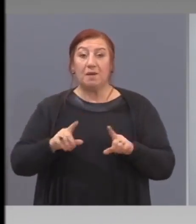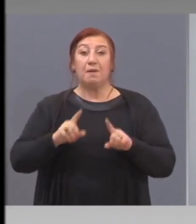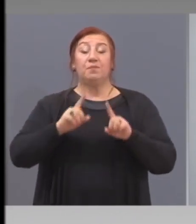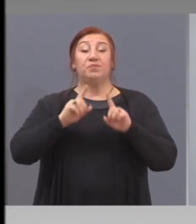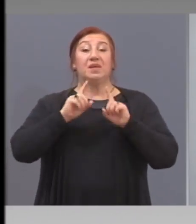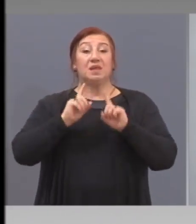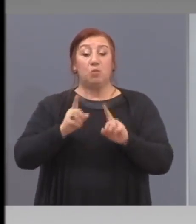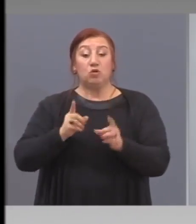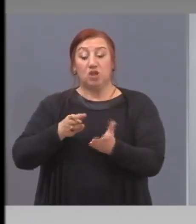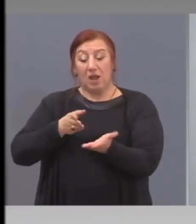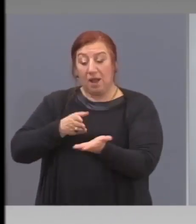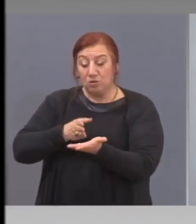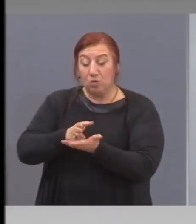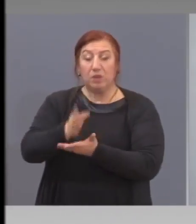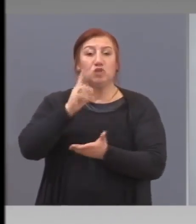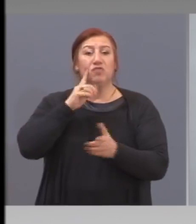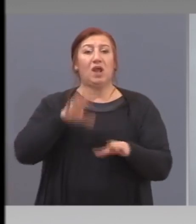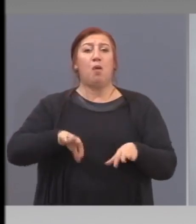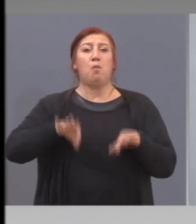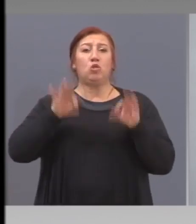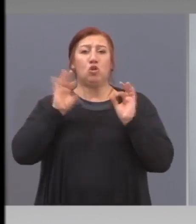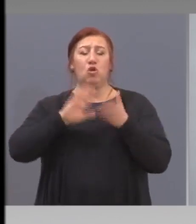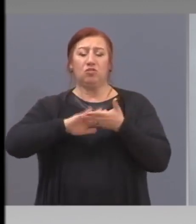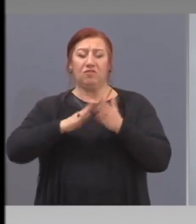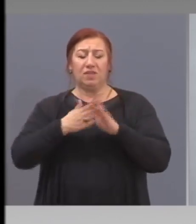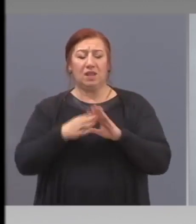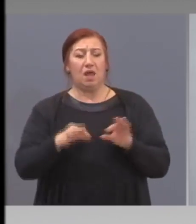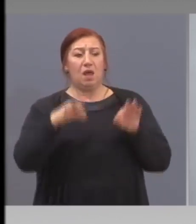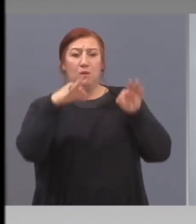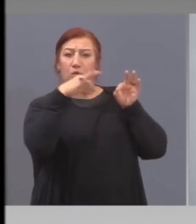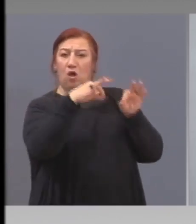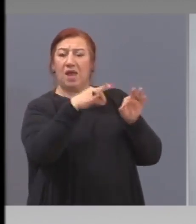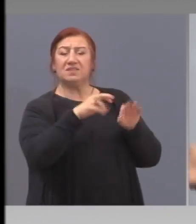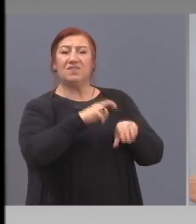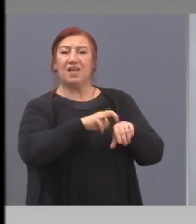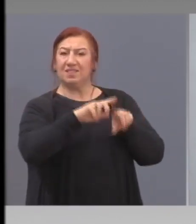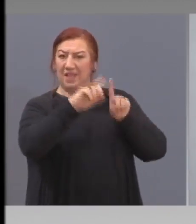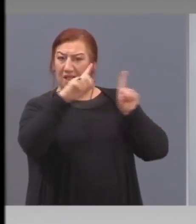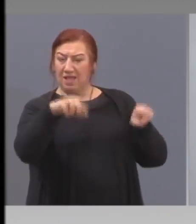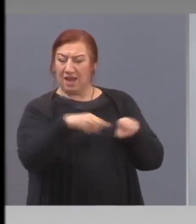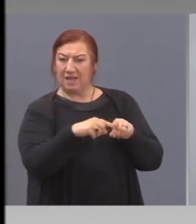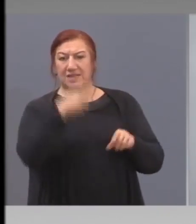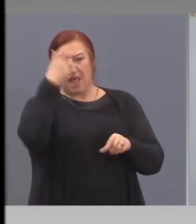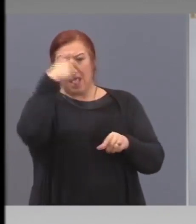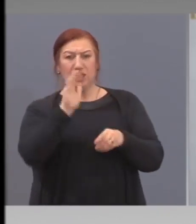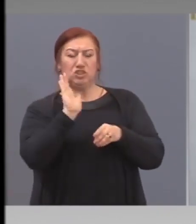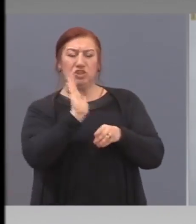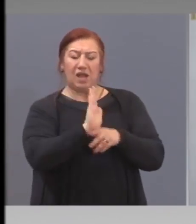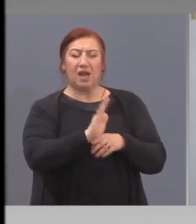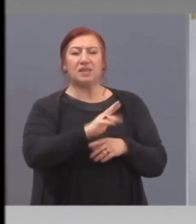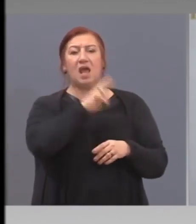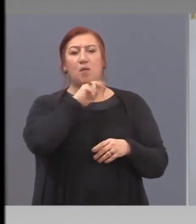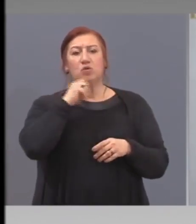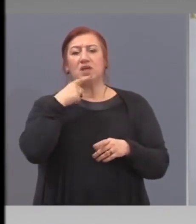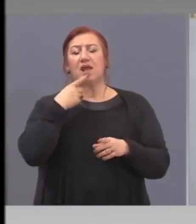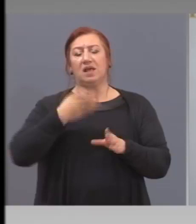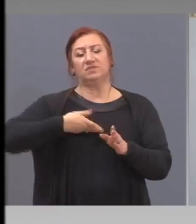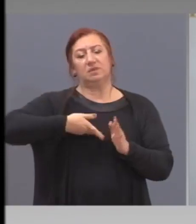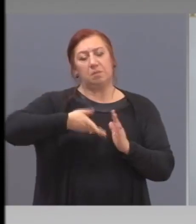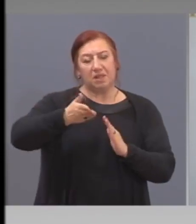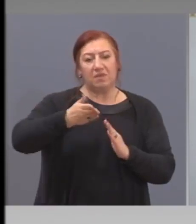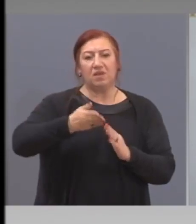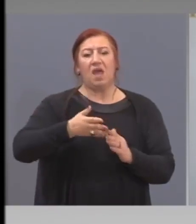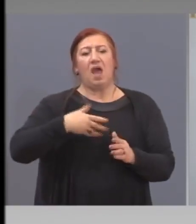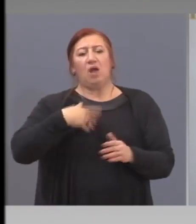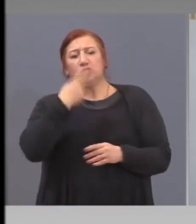като мине, човекът е подготвен, показва лична карта, показва декларацията, полицайя му казва минави. Ти ако искаш да го излъжеш, ще си